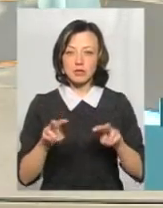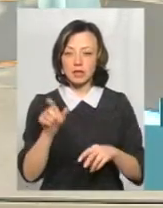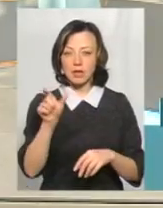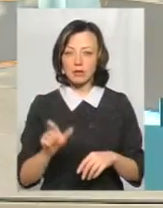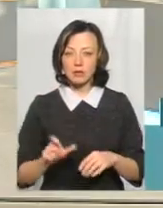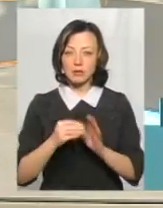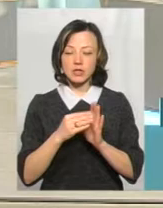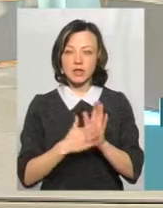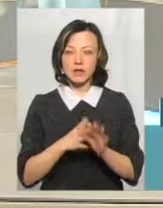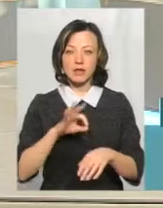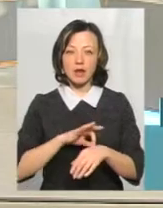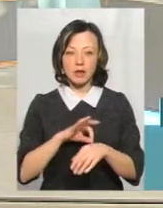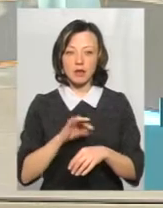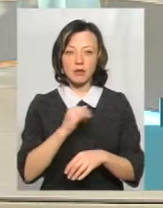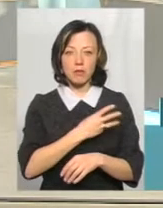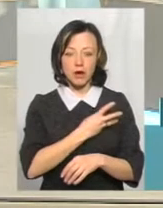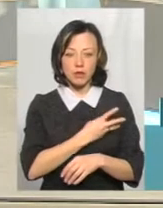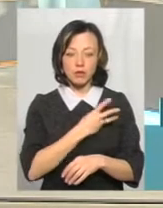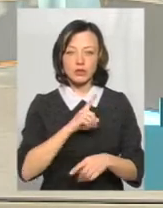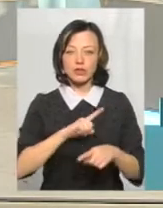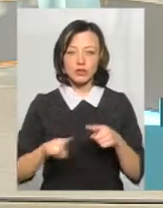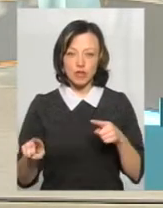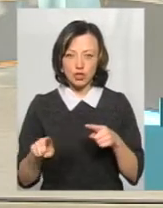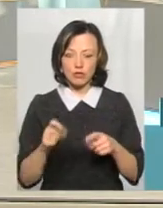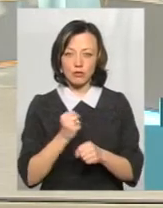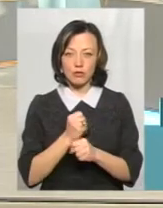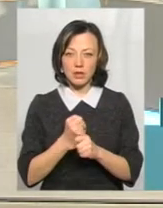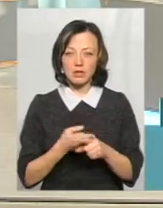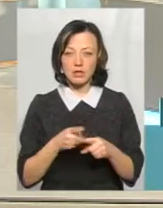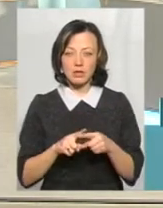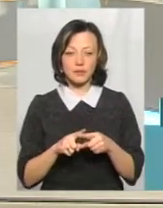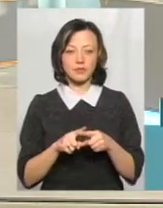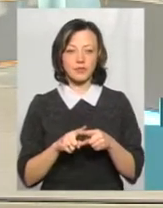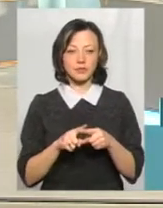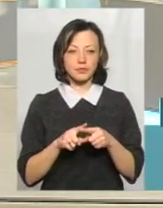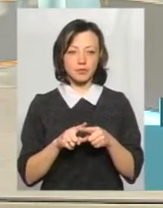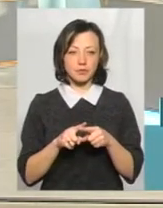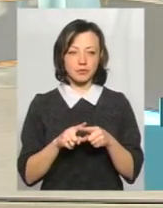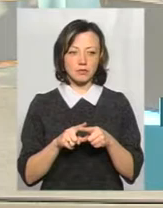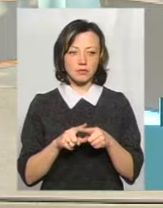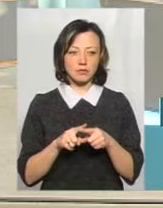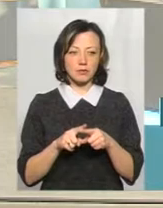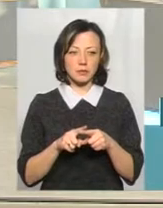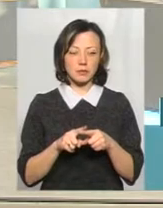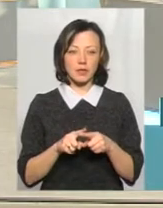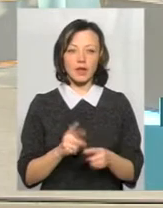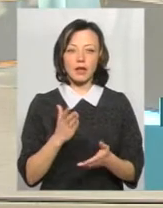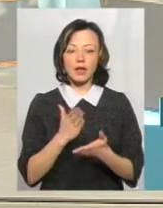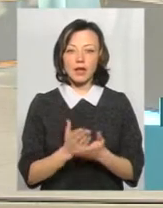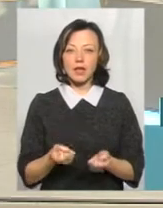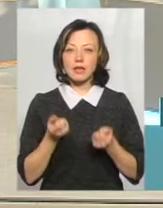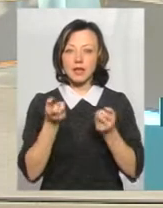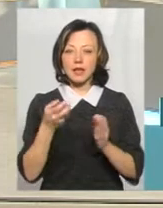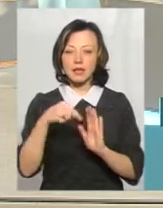поставити діагноз і важливо, якомога скоріше. Там є декілька симптомів, які лікар-фахівець